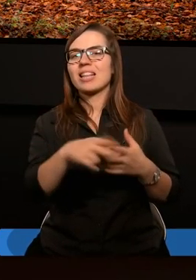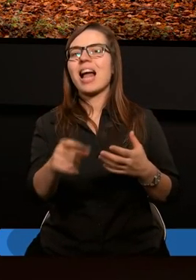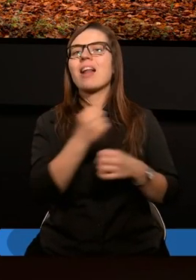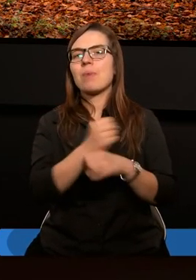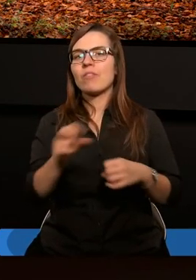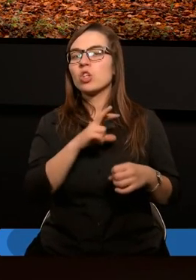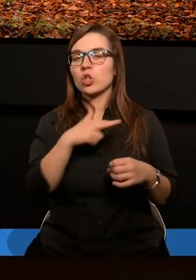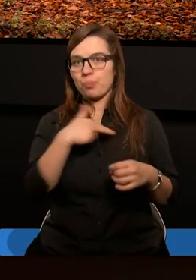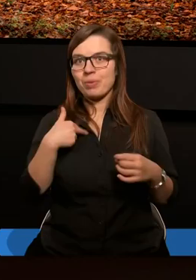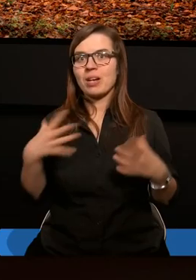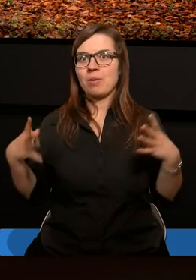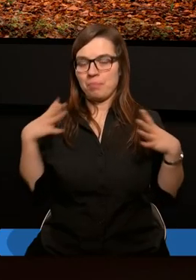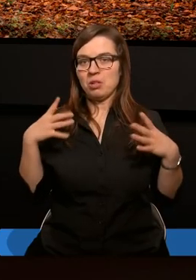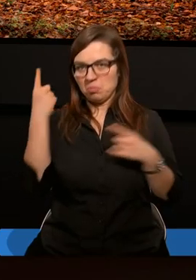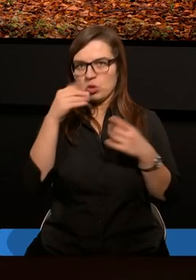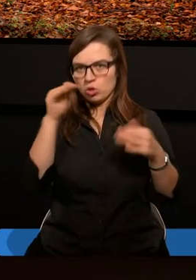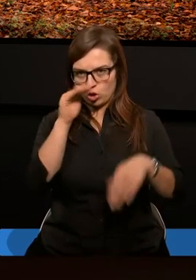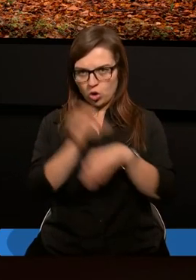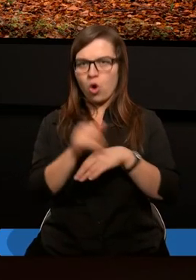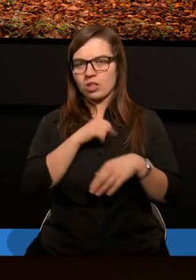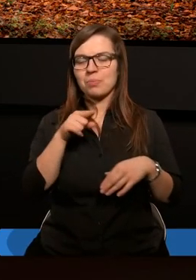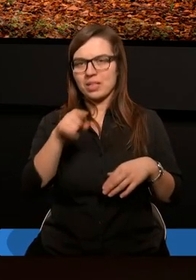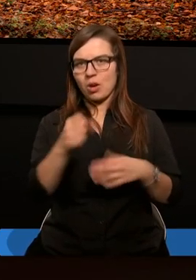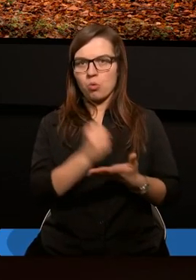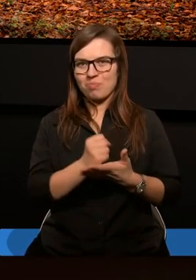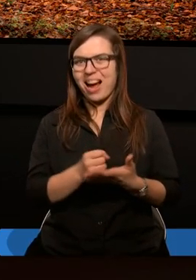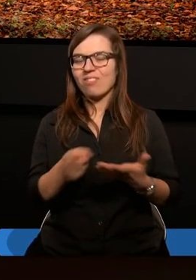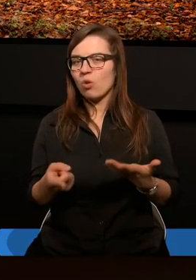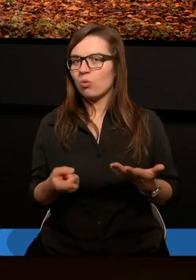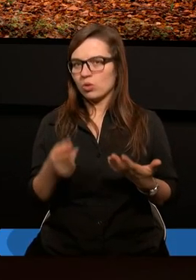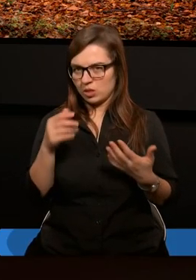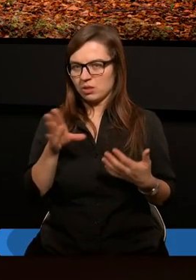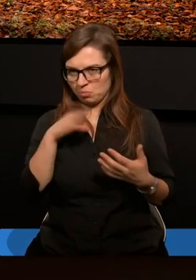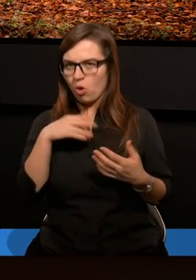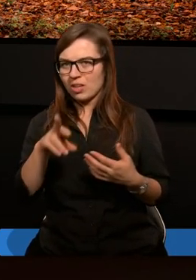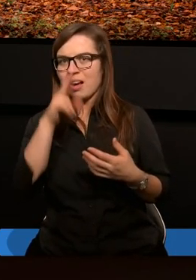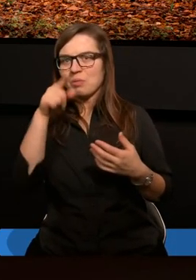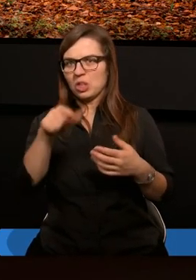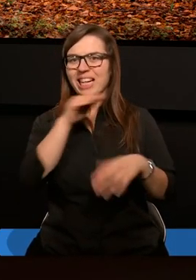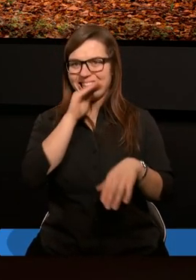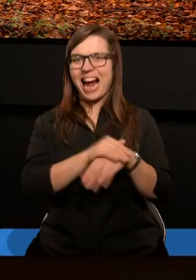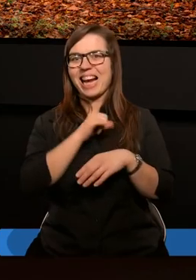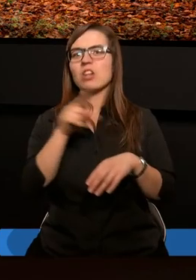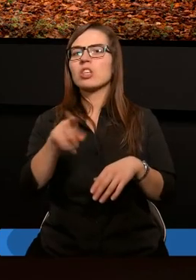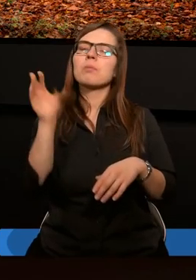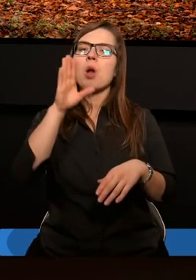taką koncepcją bylibyśmy się w stanie zgodzić? Co ona wam przypomina? Taka koncepcja